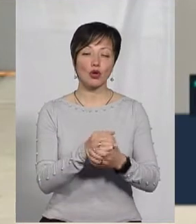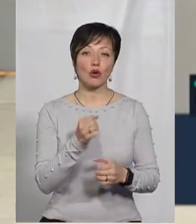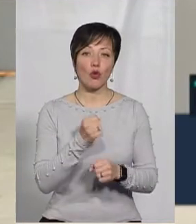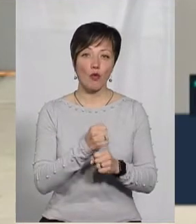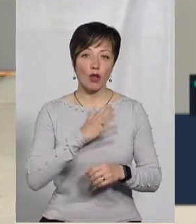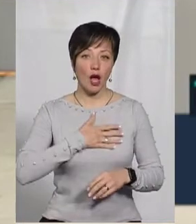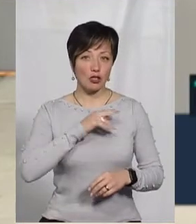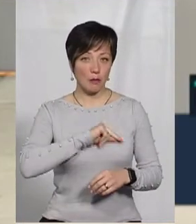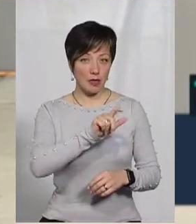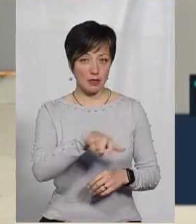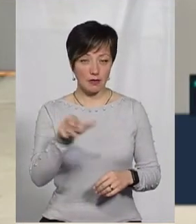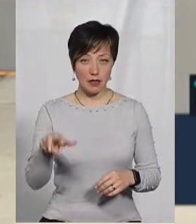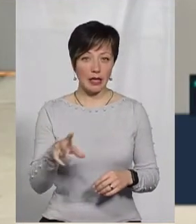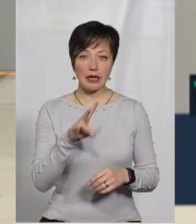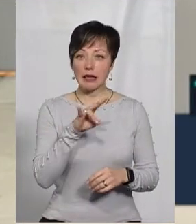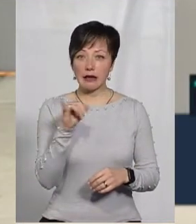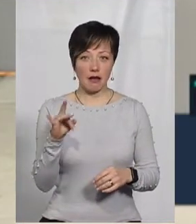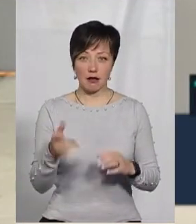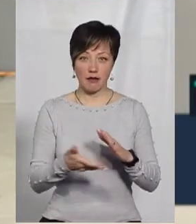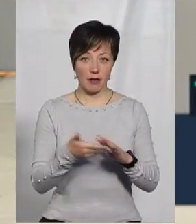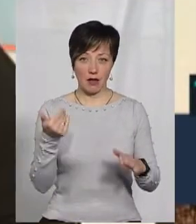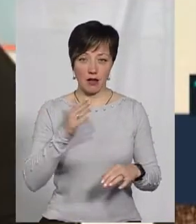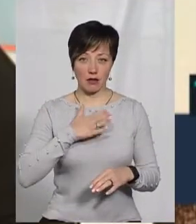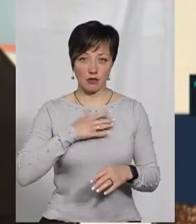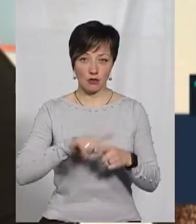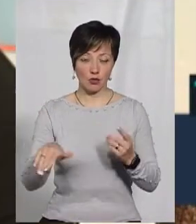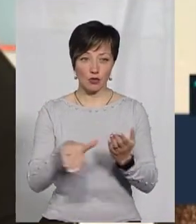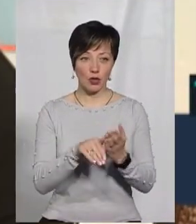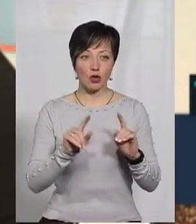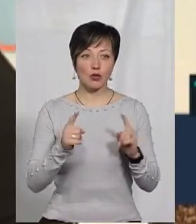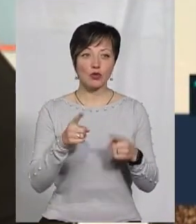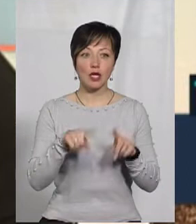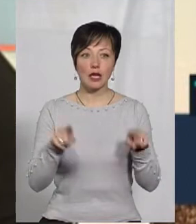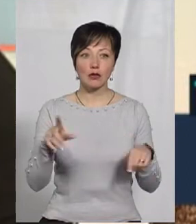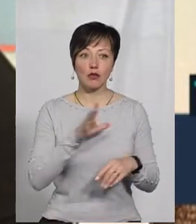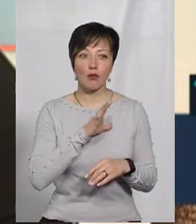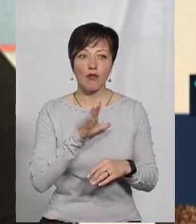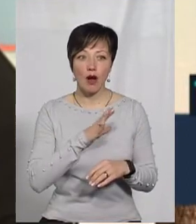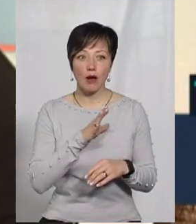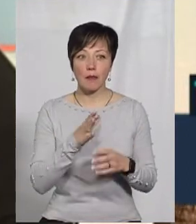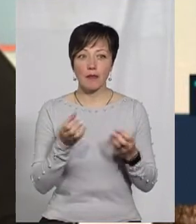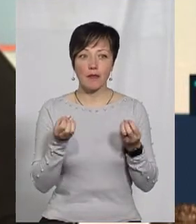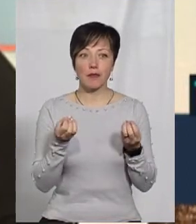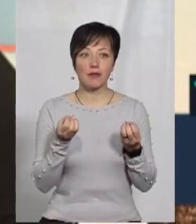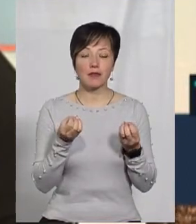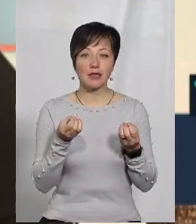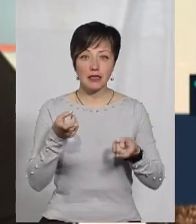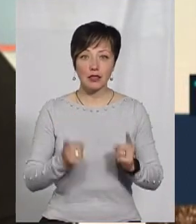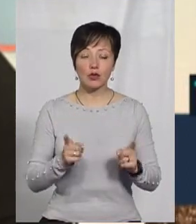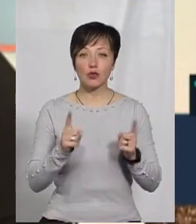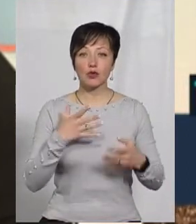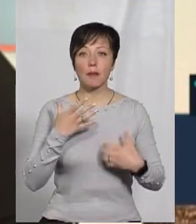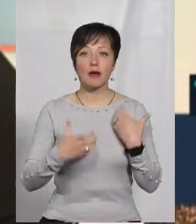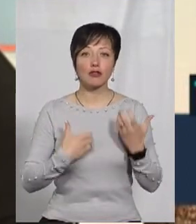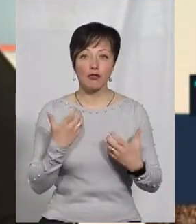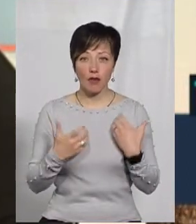персоналу ми ні разу не викликали швидку. Це дуже в нас рідко буває. Ми дійсно дуже